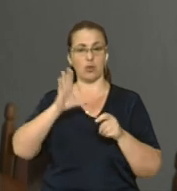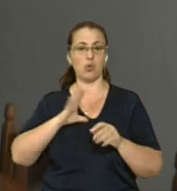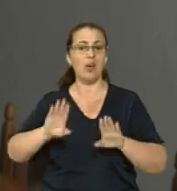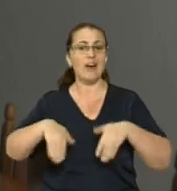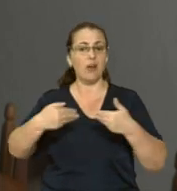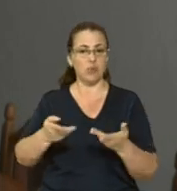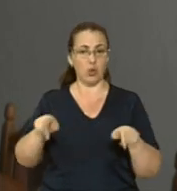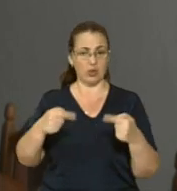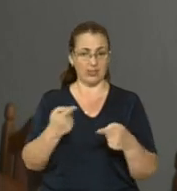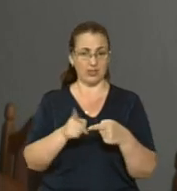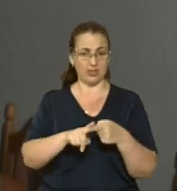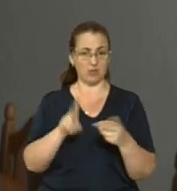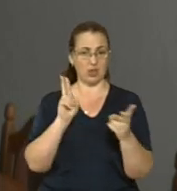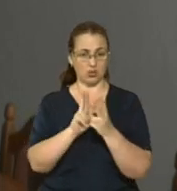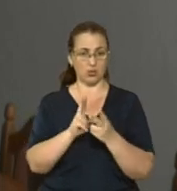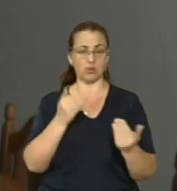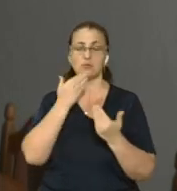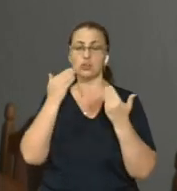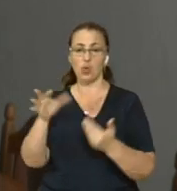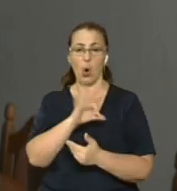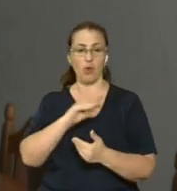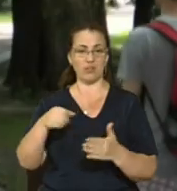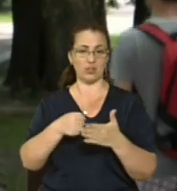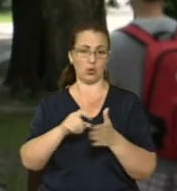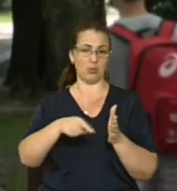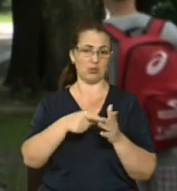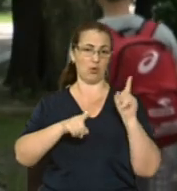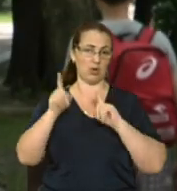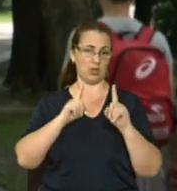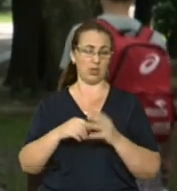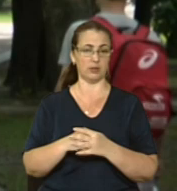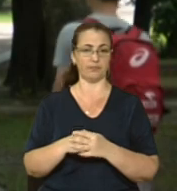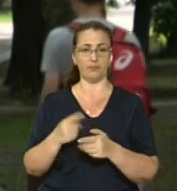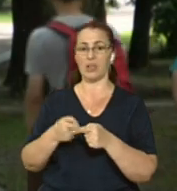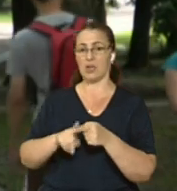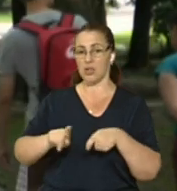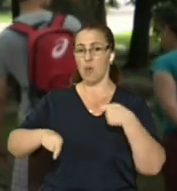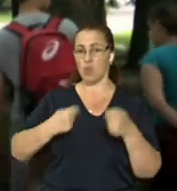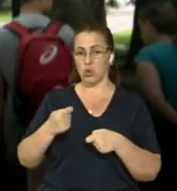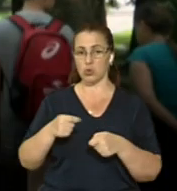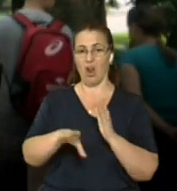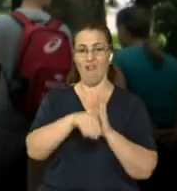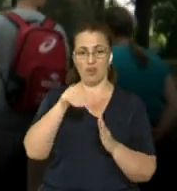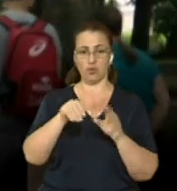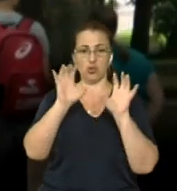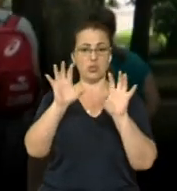цієї зустрічі звернутися офіційно до міської ради. Оце є порушення виборчого законодавства, оскільки